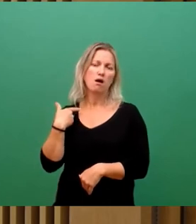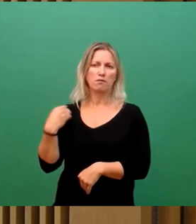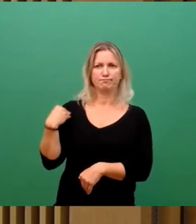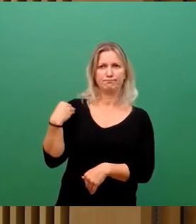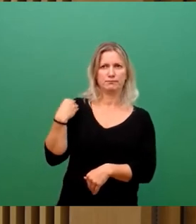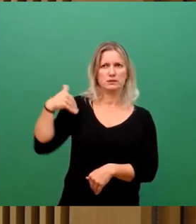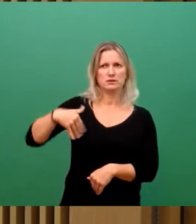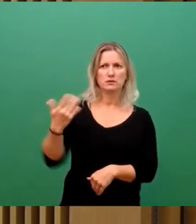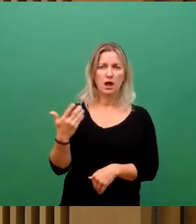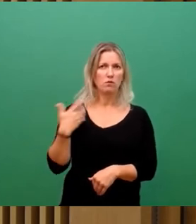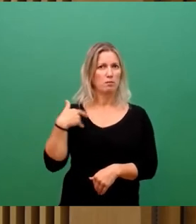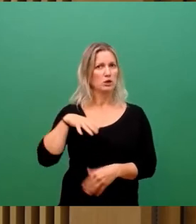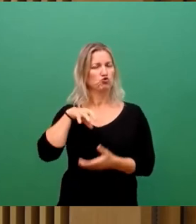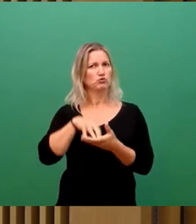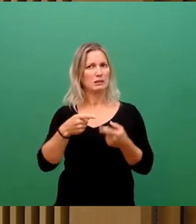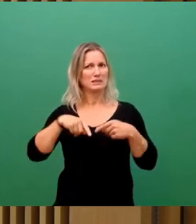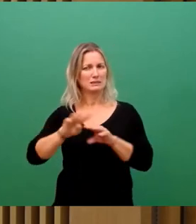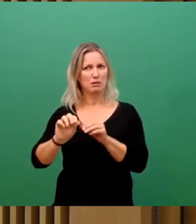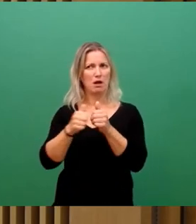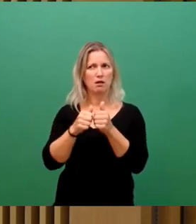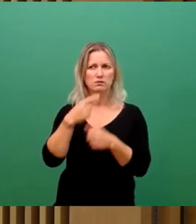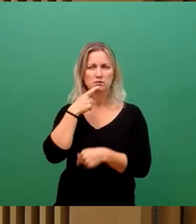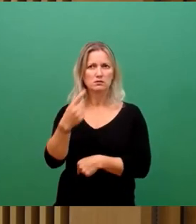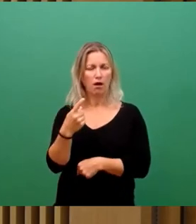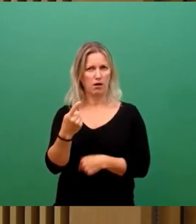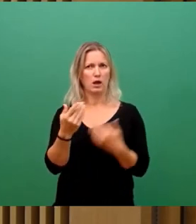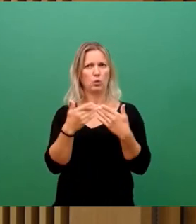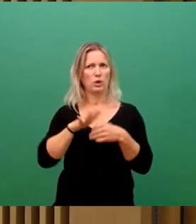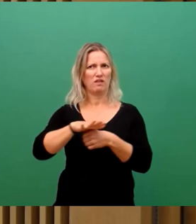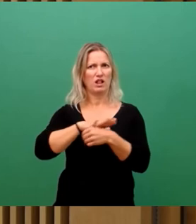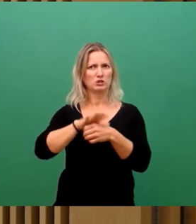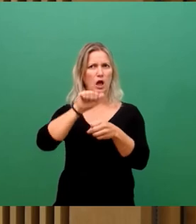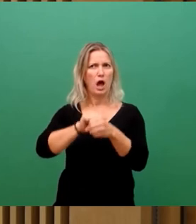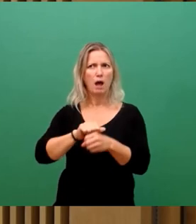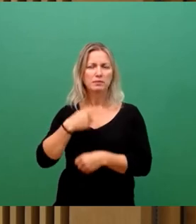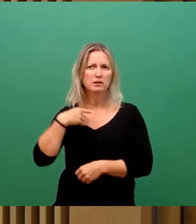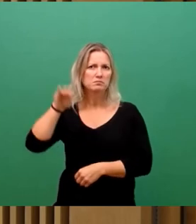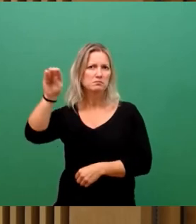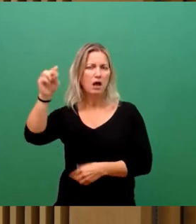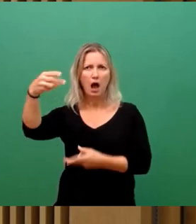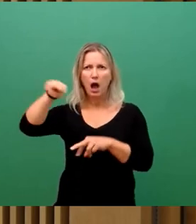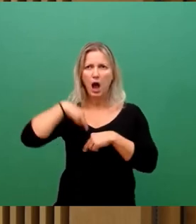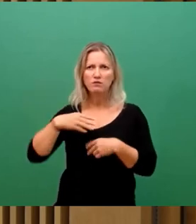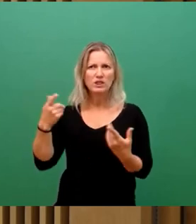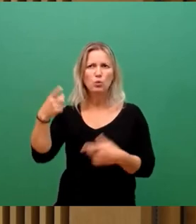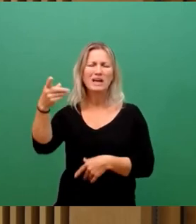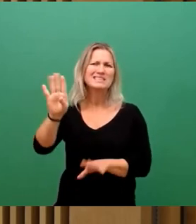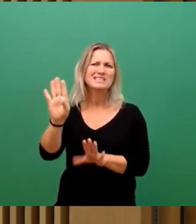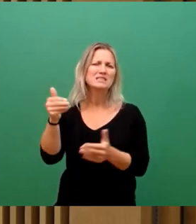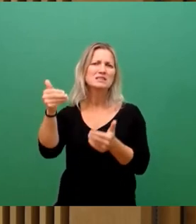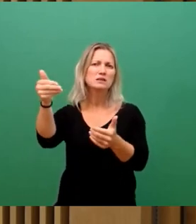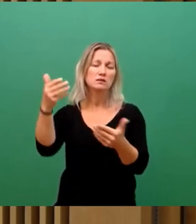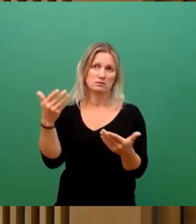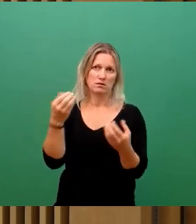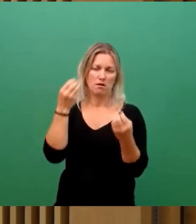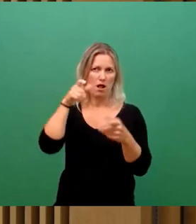riskiert, dass sie vom Grünflächenamt auch keine Antwort bekommen und immer nur abgewimmelt werden. Das ist natürlich klar, dass das die Leute